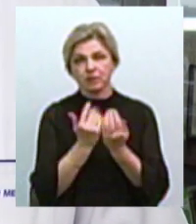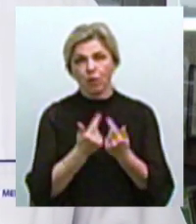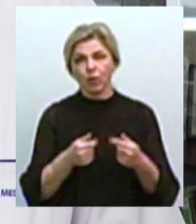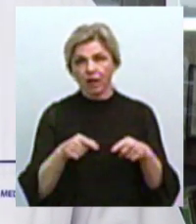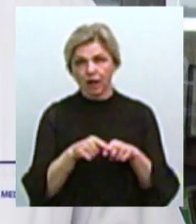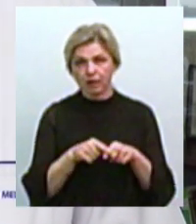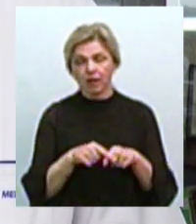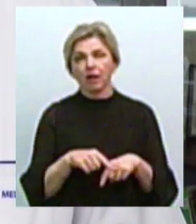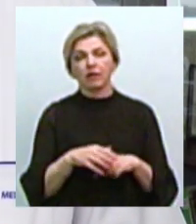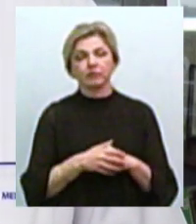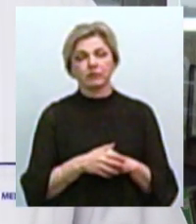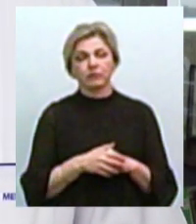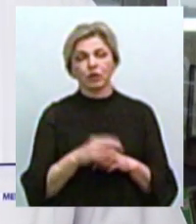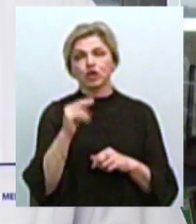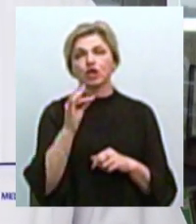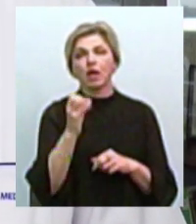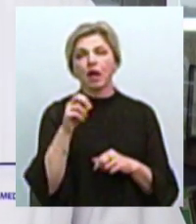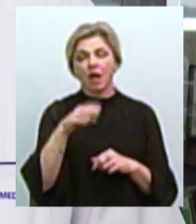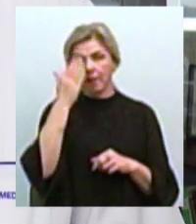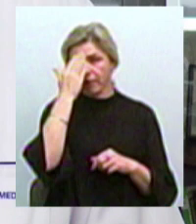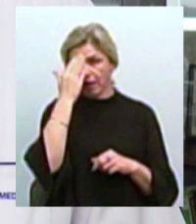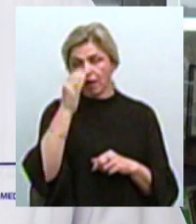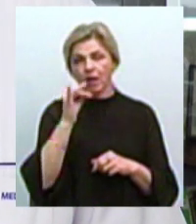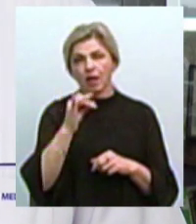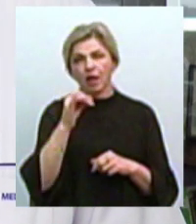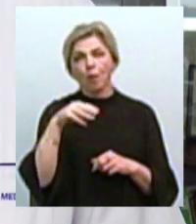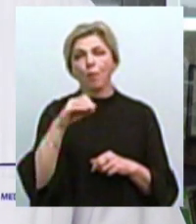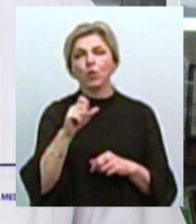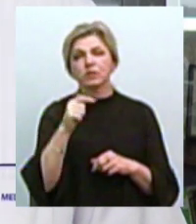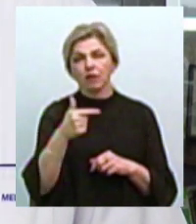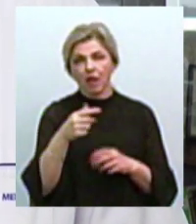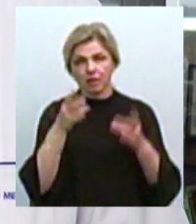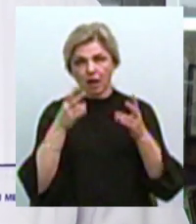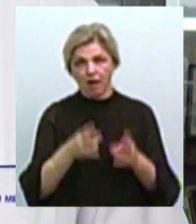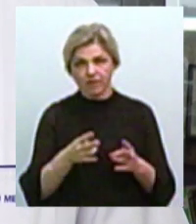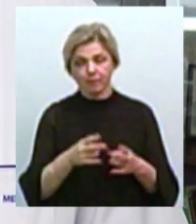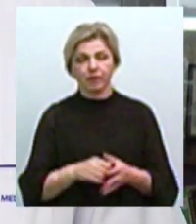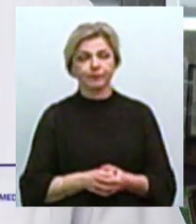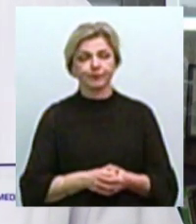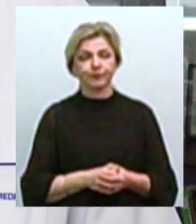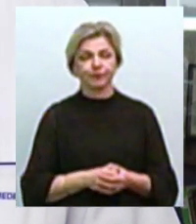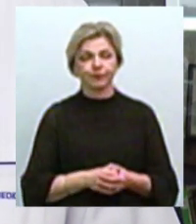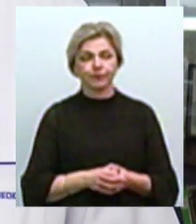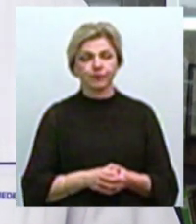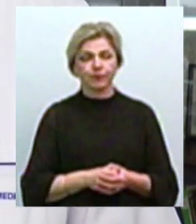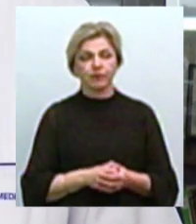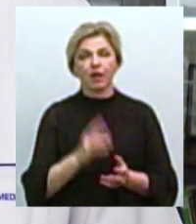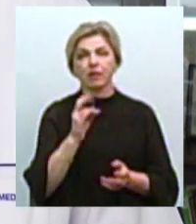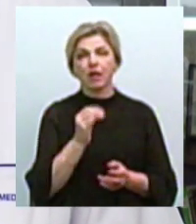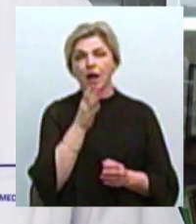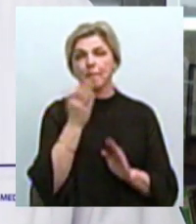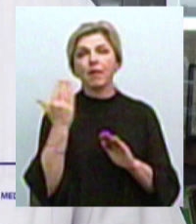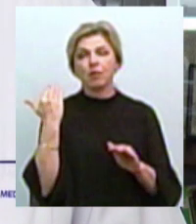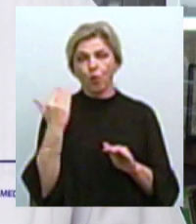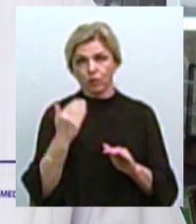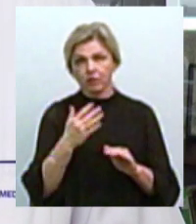політравмою, черепно-мозкова травма та поєднана з торакальною травмою. В принципі, на той період його стан був